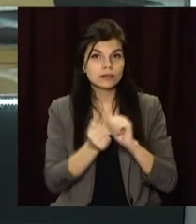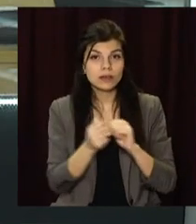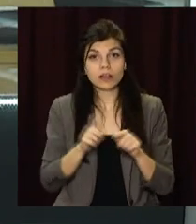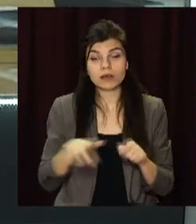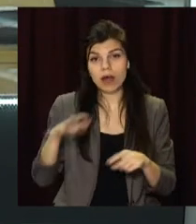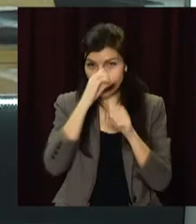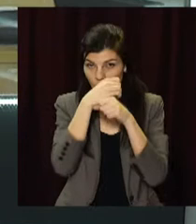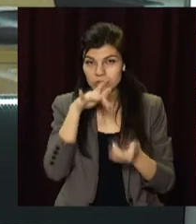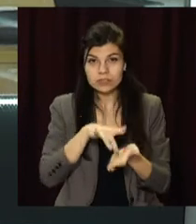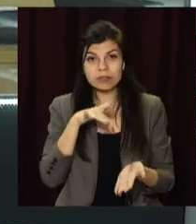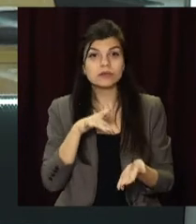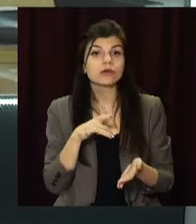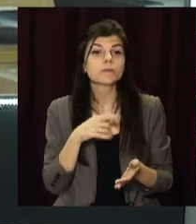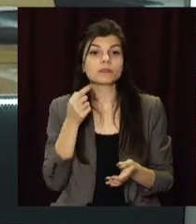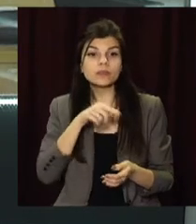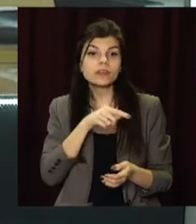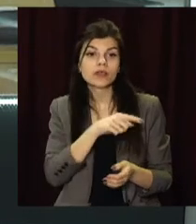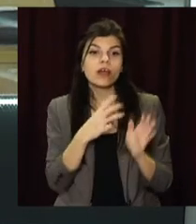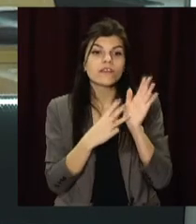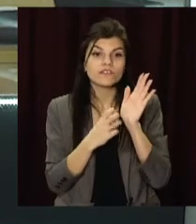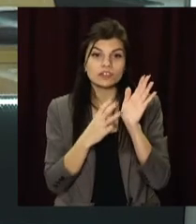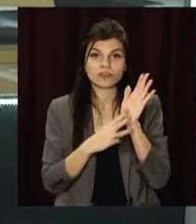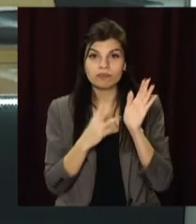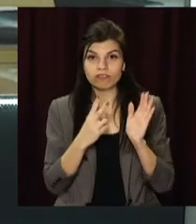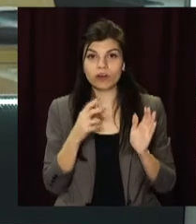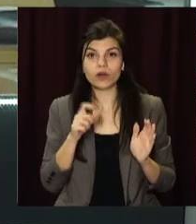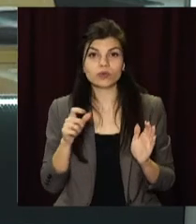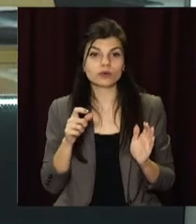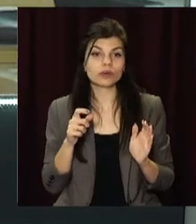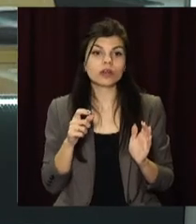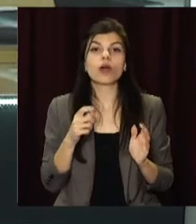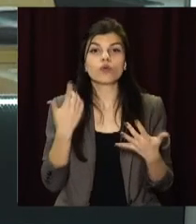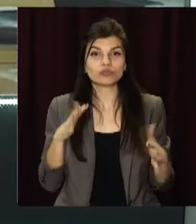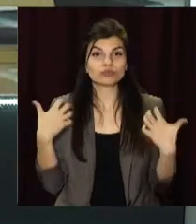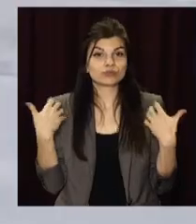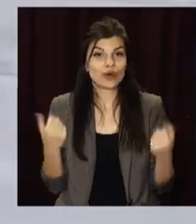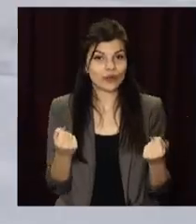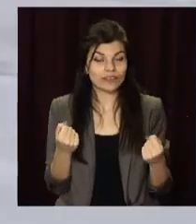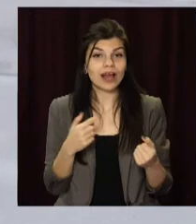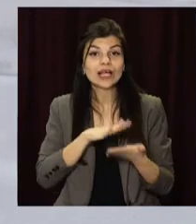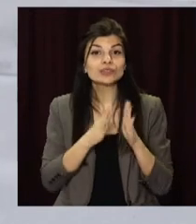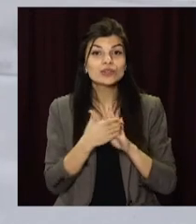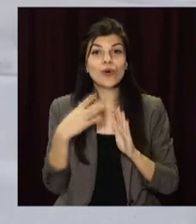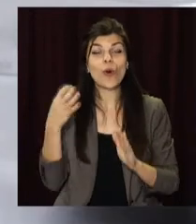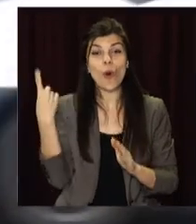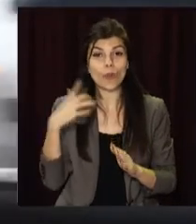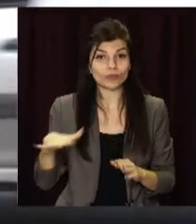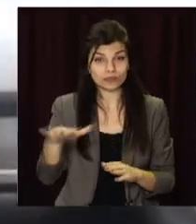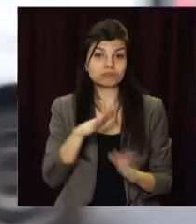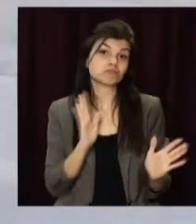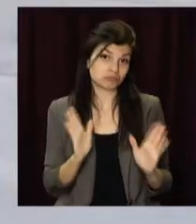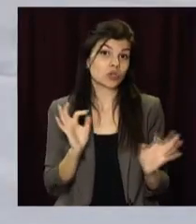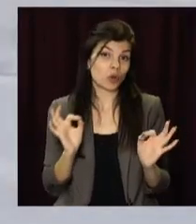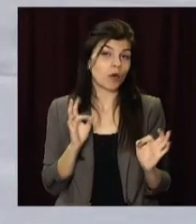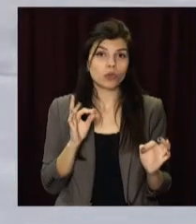та Кам'янському – такі дані обласного лабораторного центру. Натомість ще 892 мешканці регіону подолали хворобу. Ситуація в